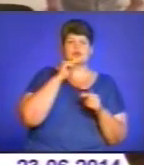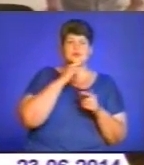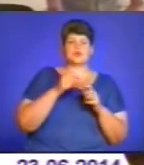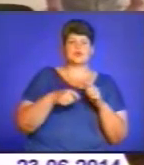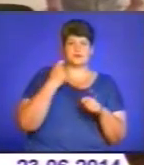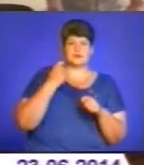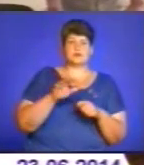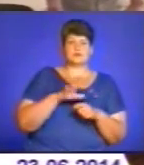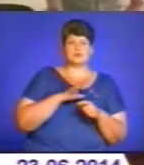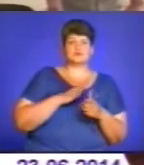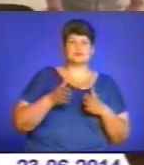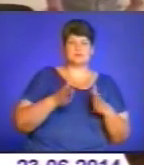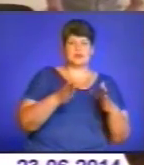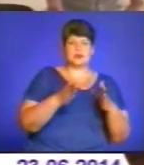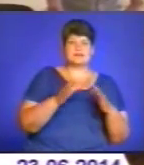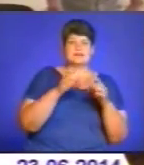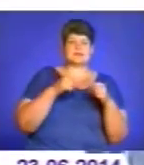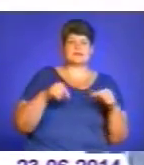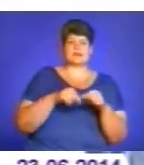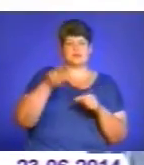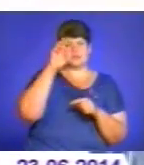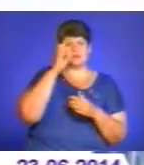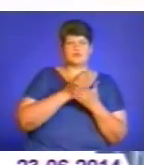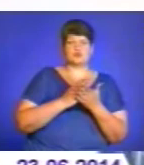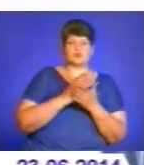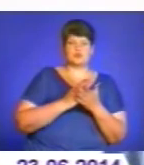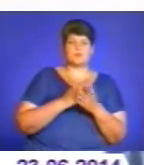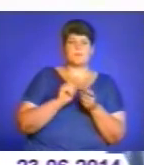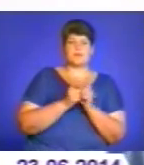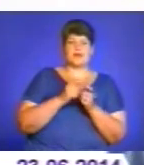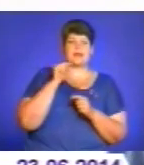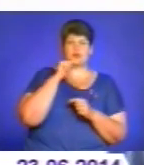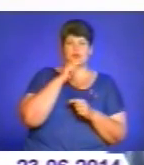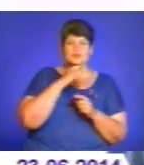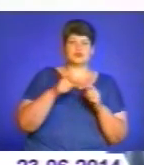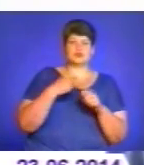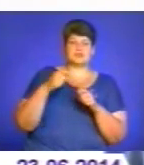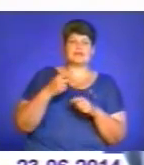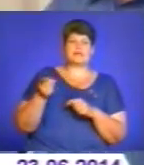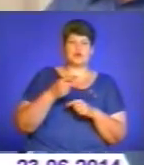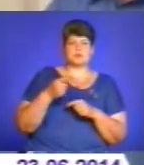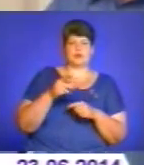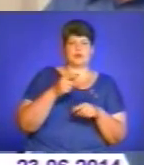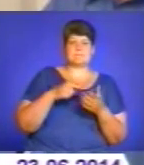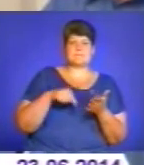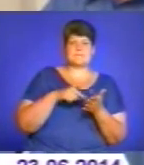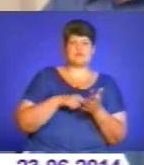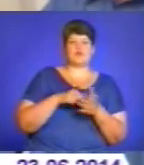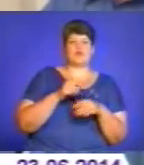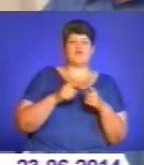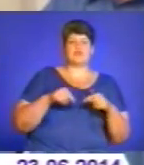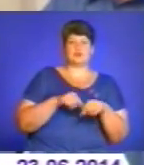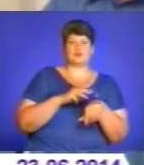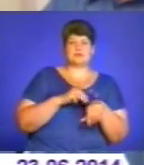шлях від операуповноваженого до начальника сектору Державної служби боротьби з економічною злочинністю Тернопільського міського відділу міліції. До теперішнього